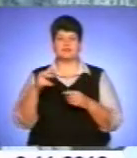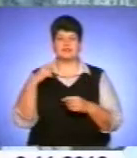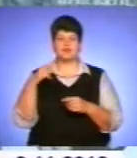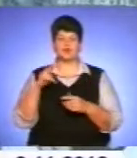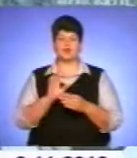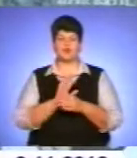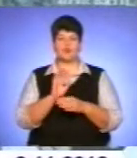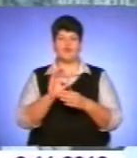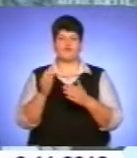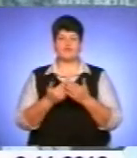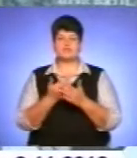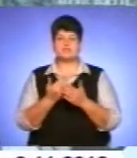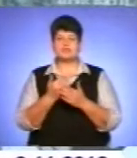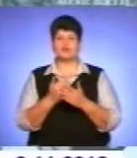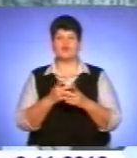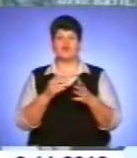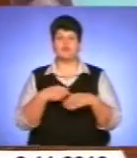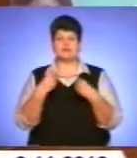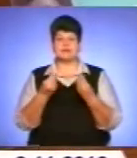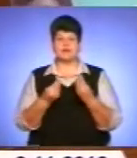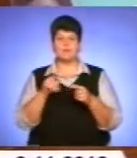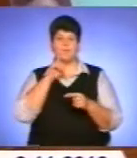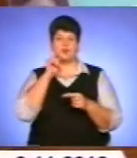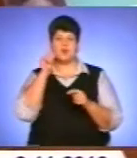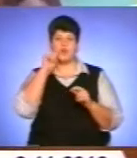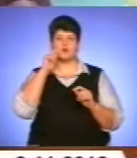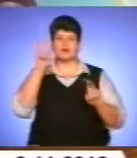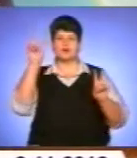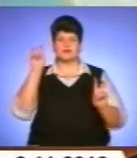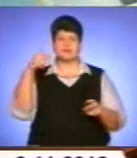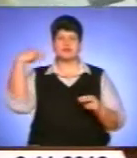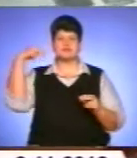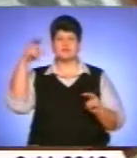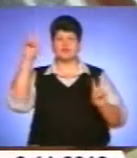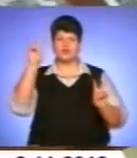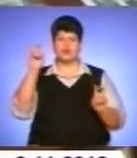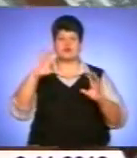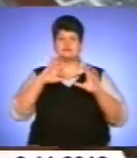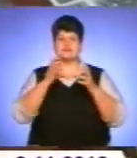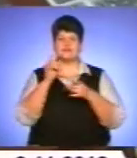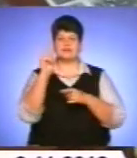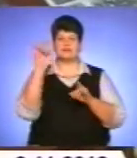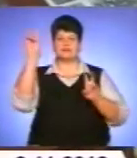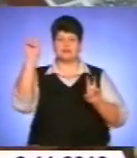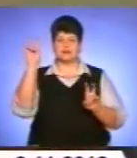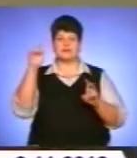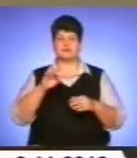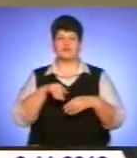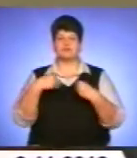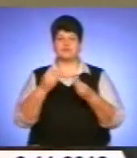віснику. В виданнях «Молода Україна», «Дзвінок», «Світ дитини» – представні твори Лепкого, які були видані в діаспорі.